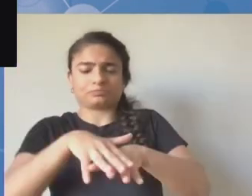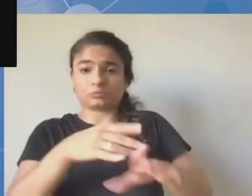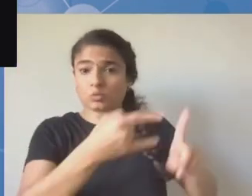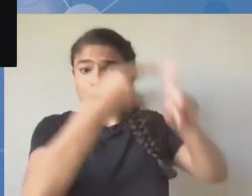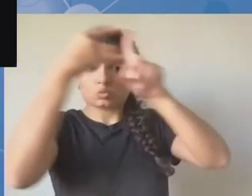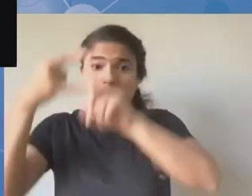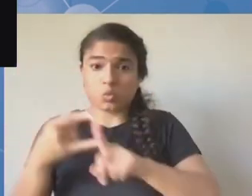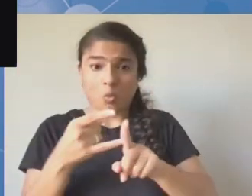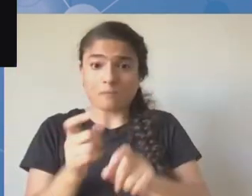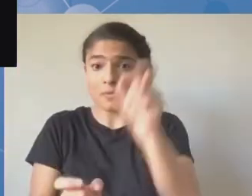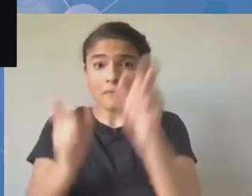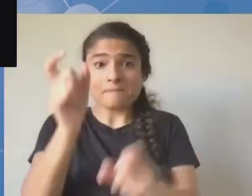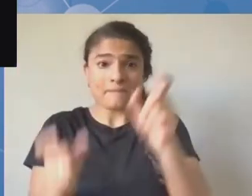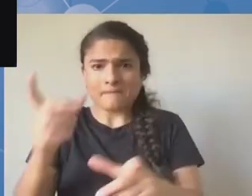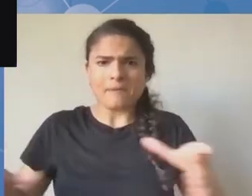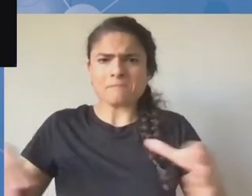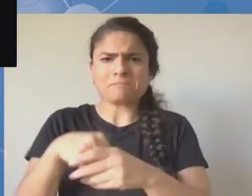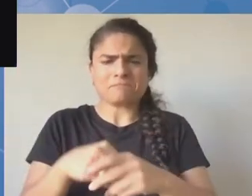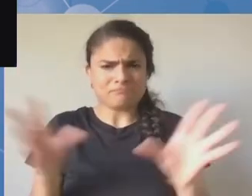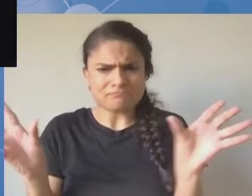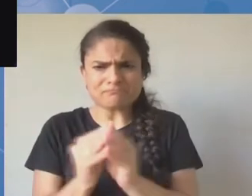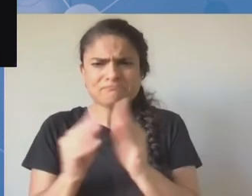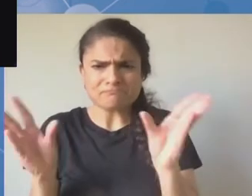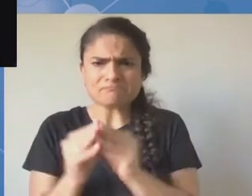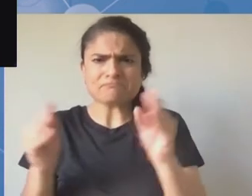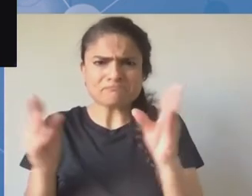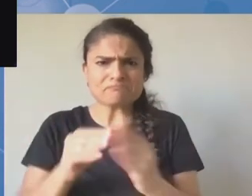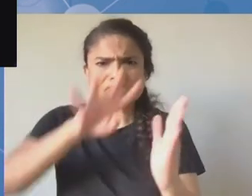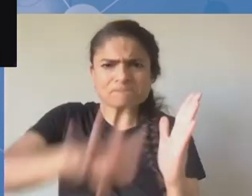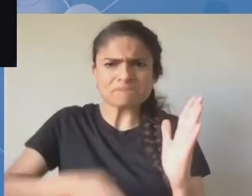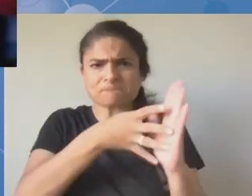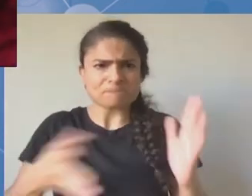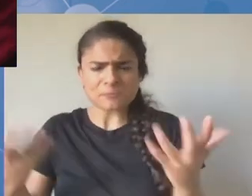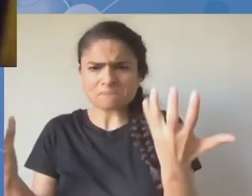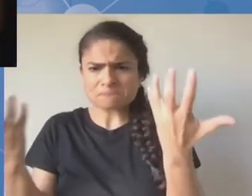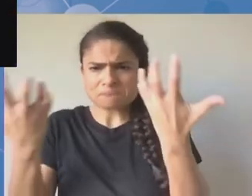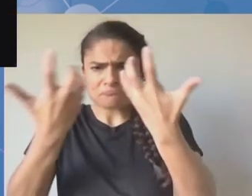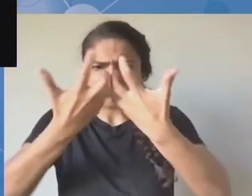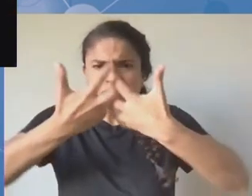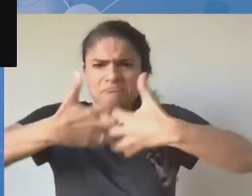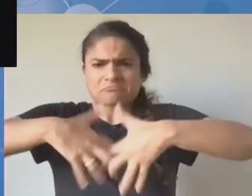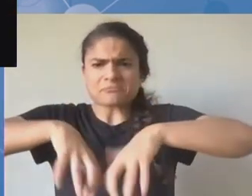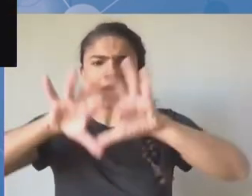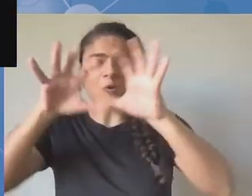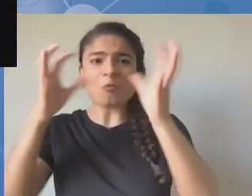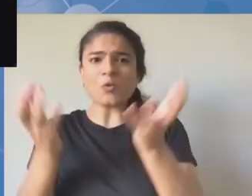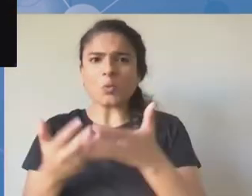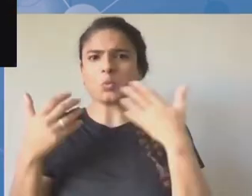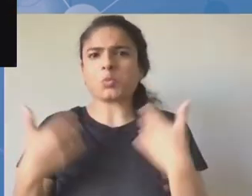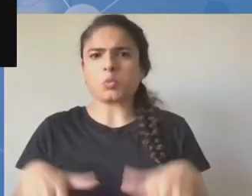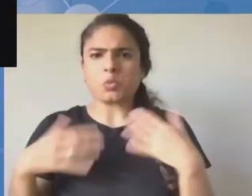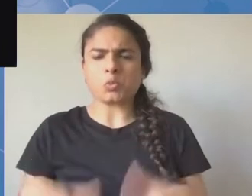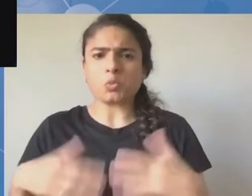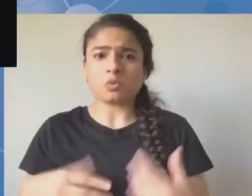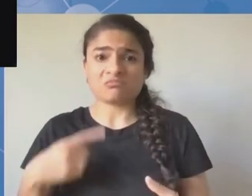w ramach harmonogramu dostosowanego do zupełnie innej strefy czasowej. Wiem, że dla nich to było